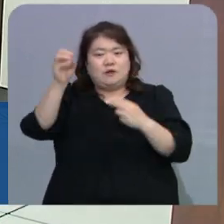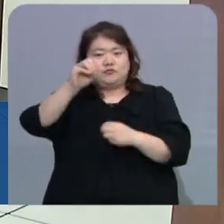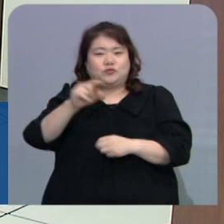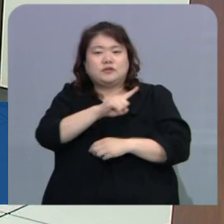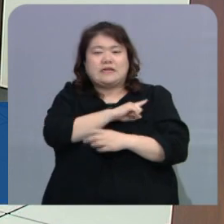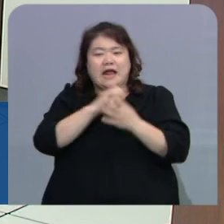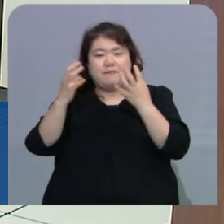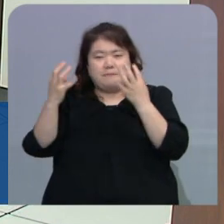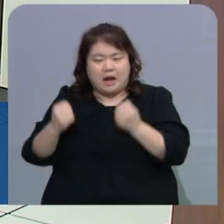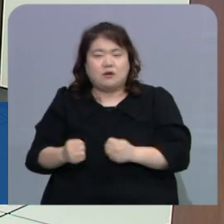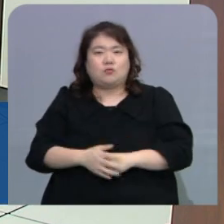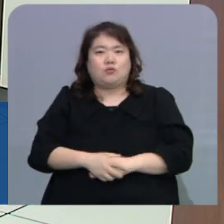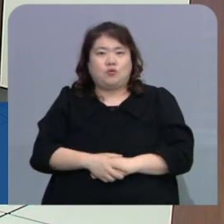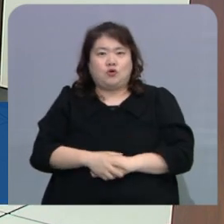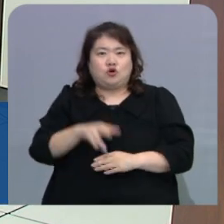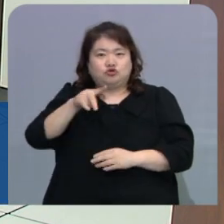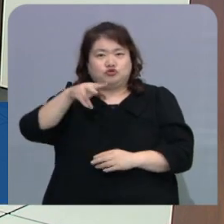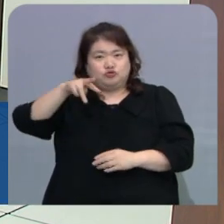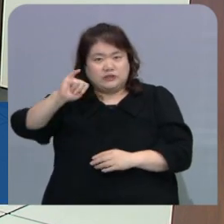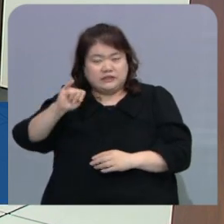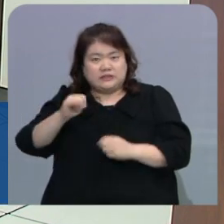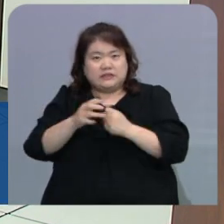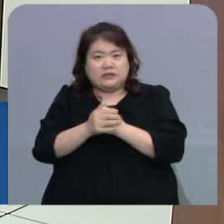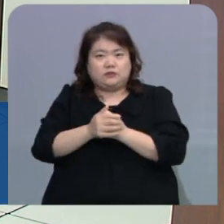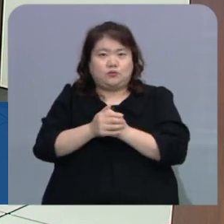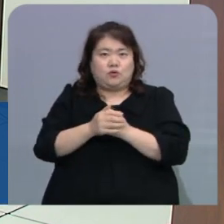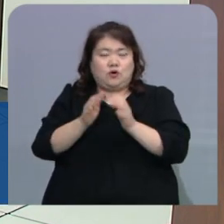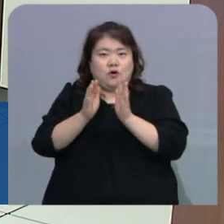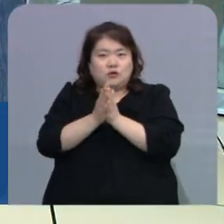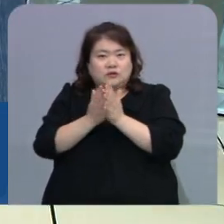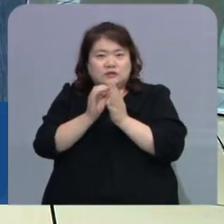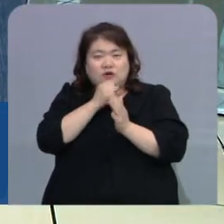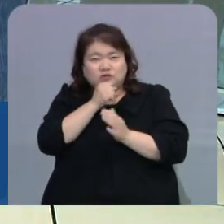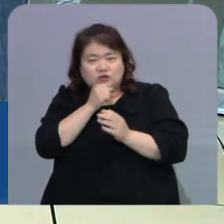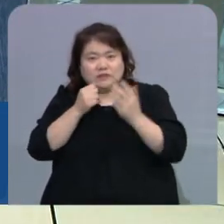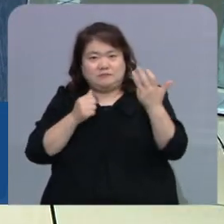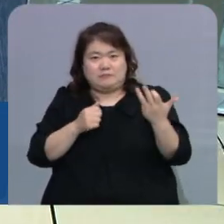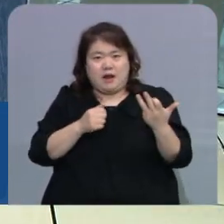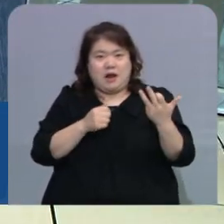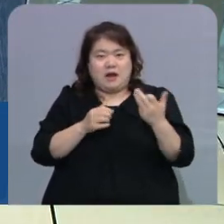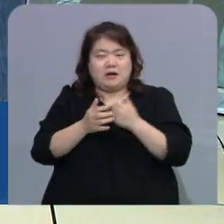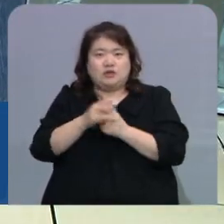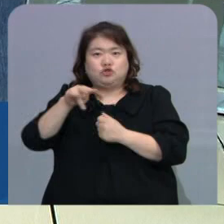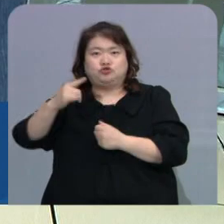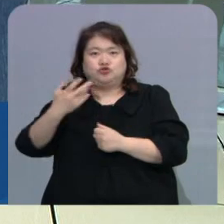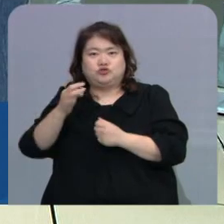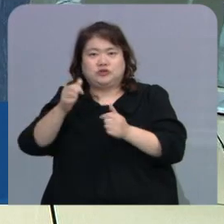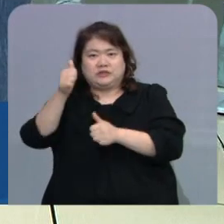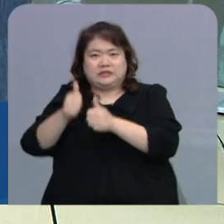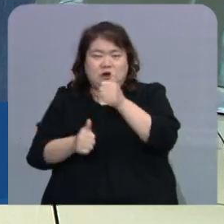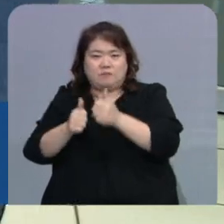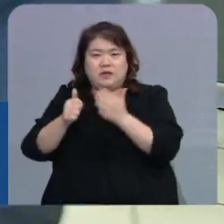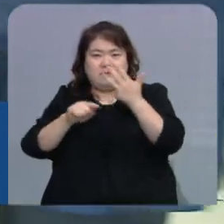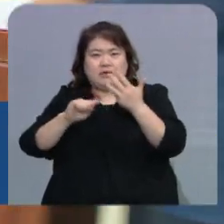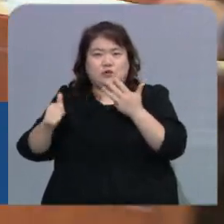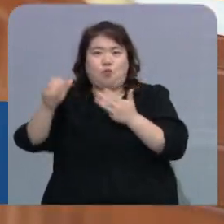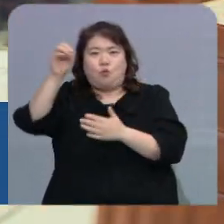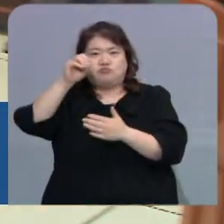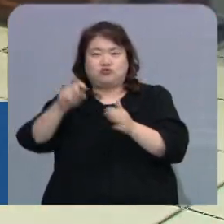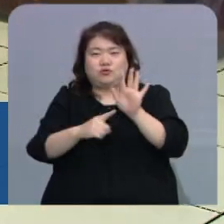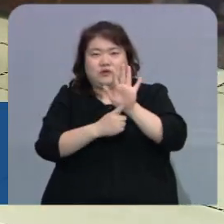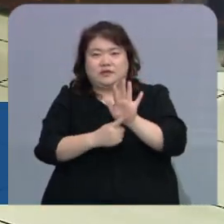가장 높았고, 수시학생부 교육과 전형 18, 정시 수능시험 8.5% 순으로